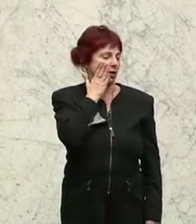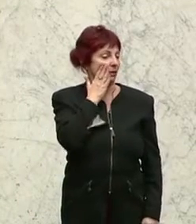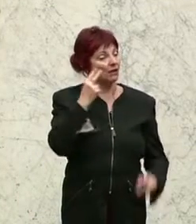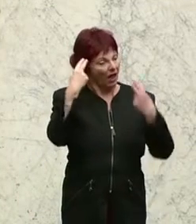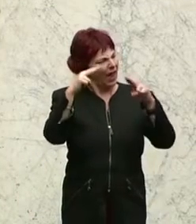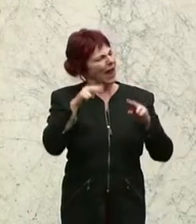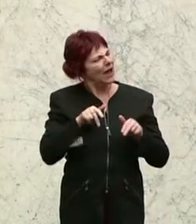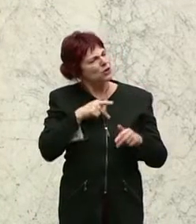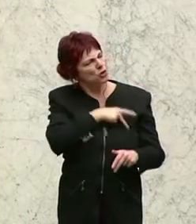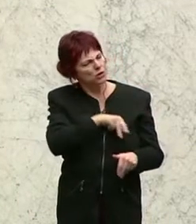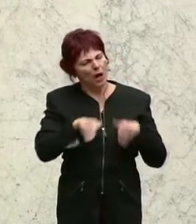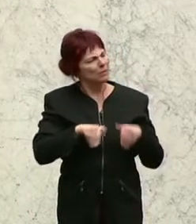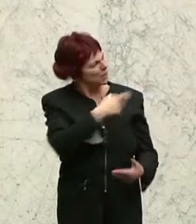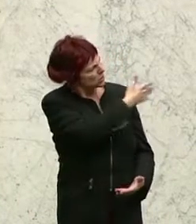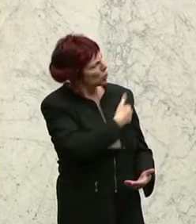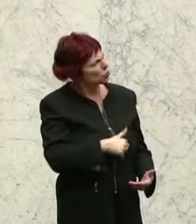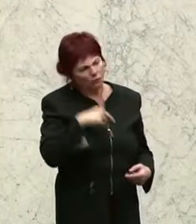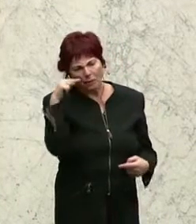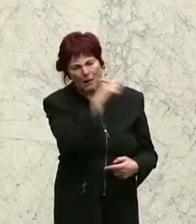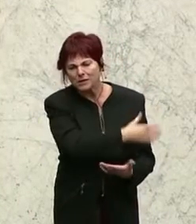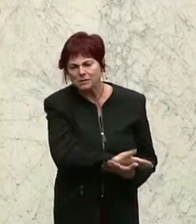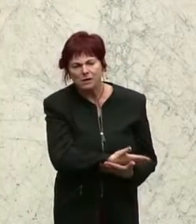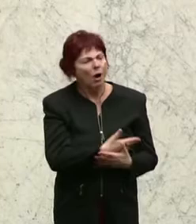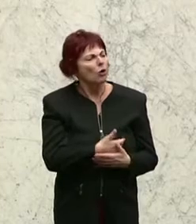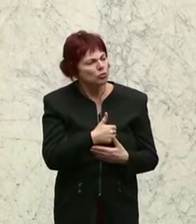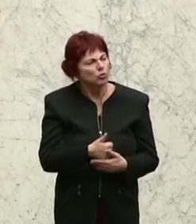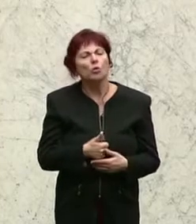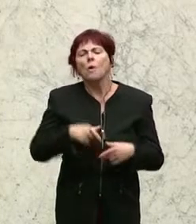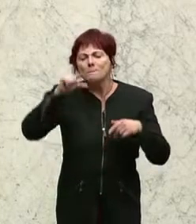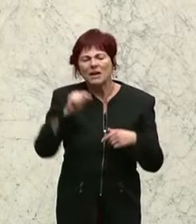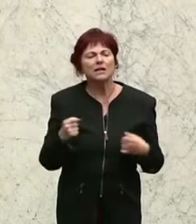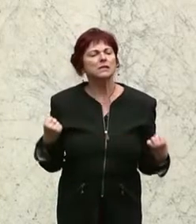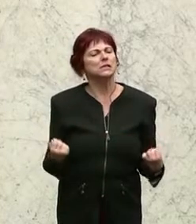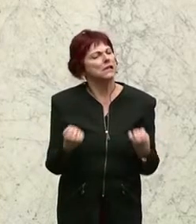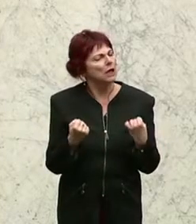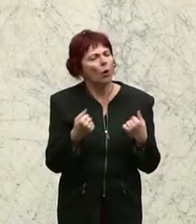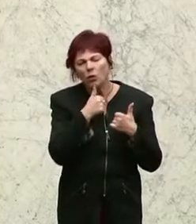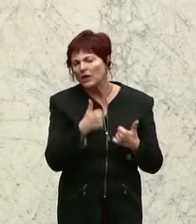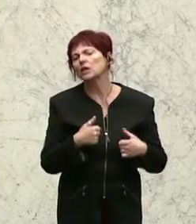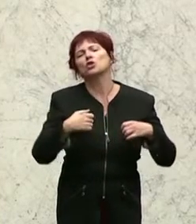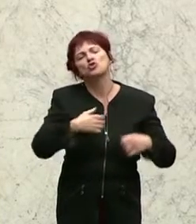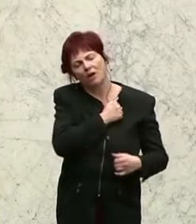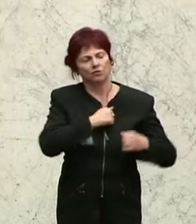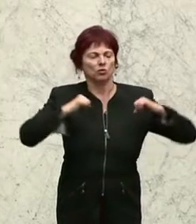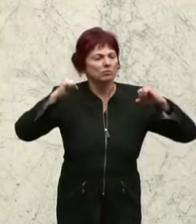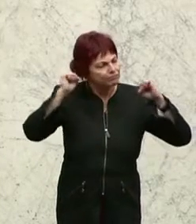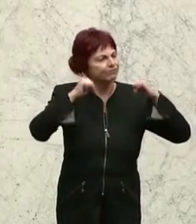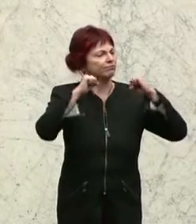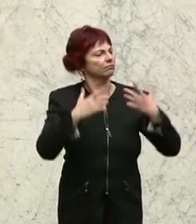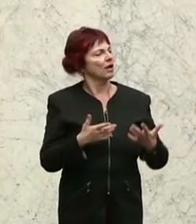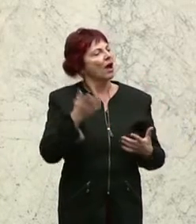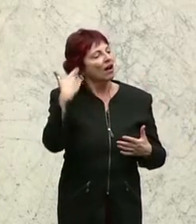haben es verabsäumt. Sie haben eine Einigung bei der Mindestsicherung nicht zusammengebracht. Als die eingeführt worden ist, hätte sie eingeführt werden sollen, um die